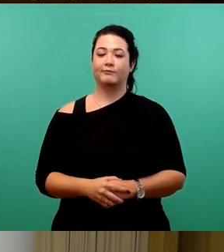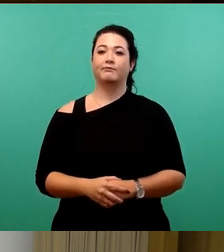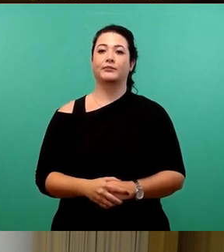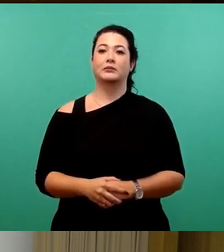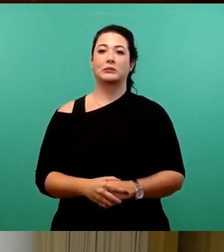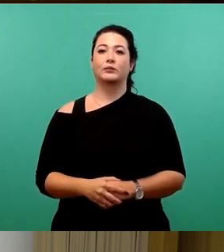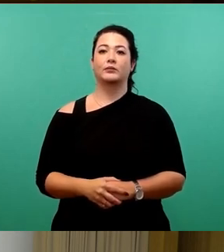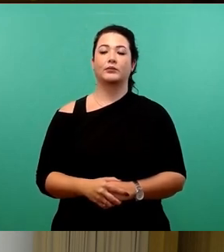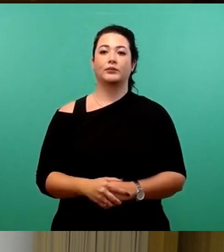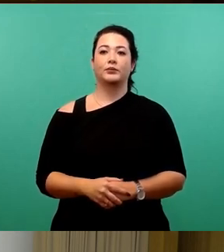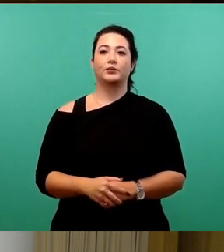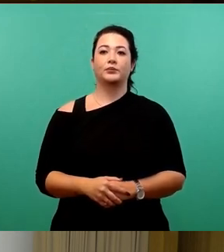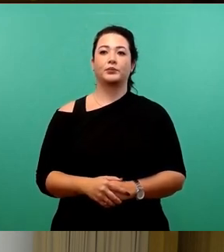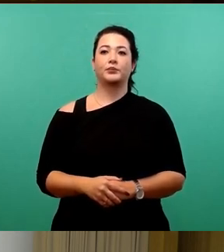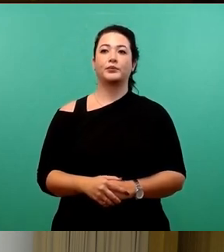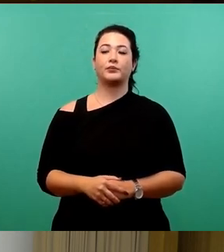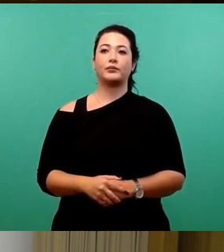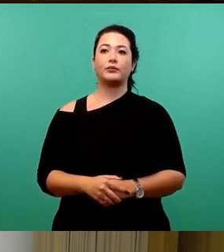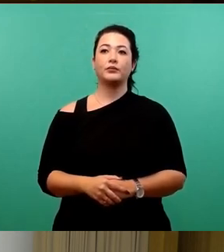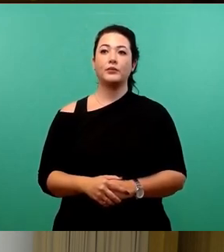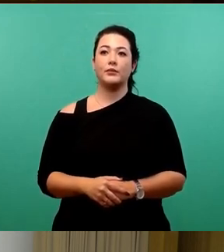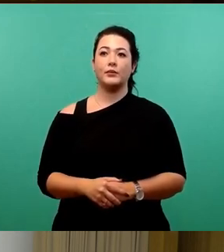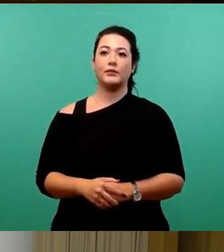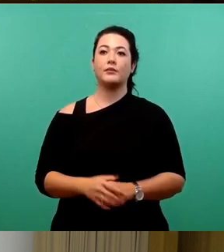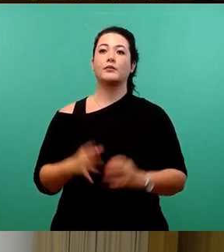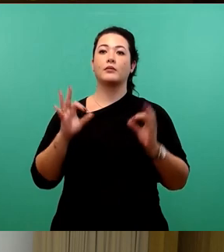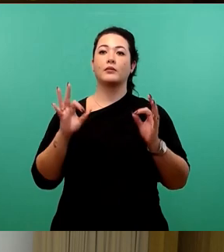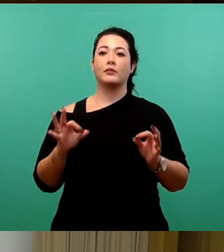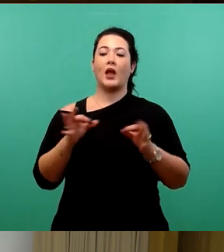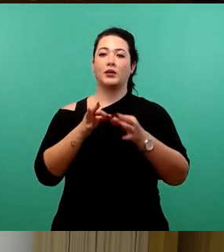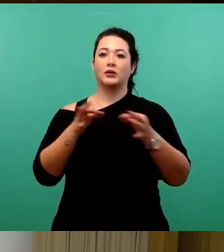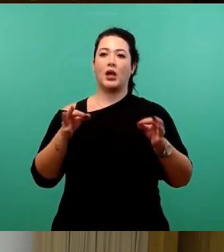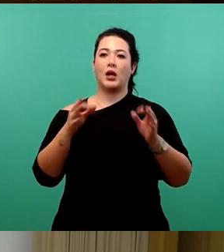So, damit haben wir den Tagesordnungspunkt 5 gemacht. Jetzt kommt...